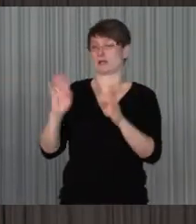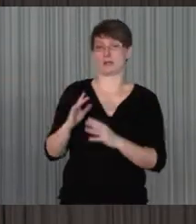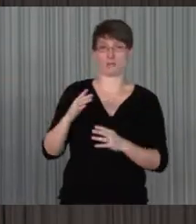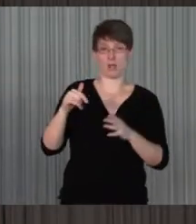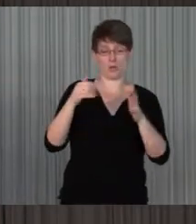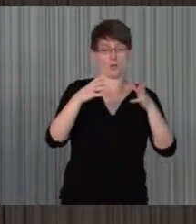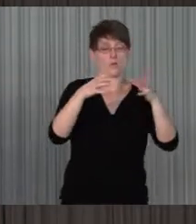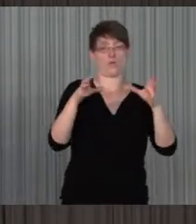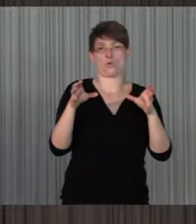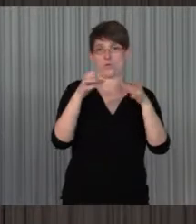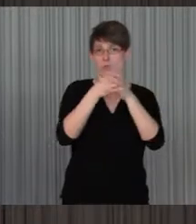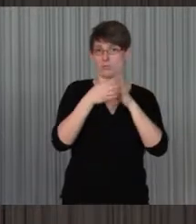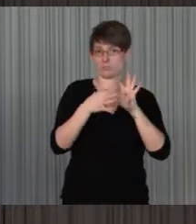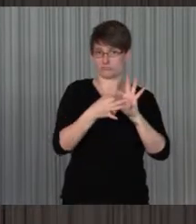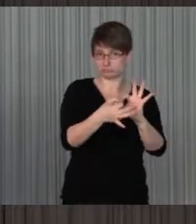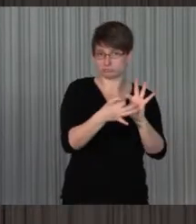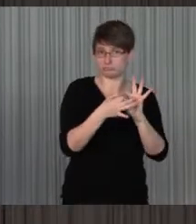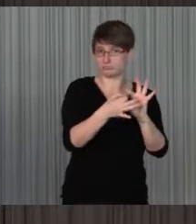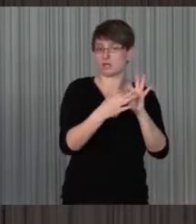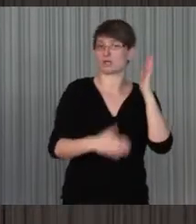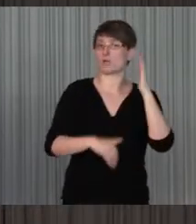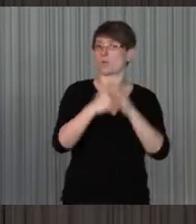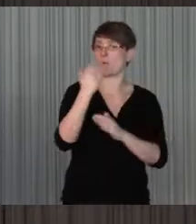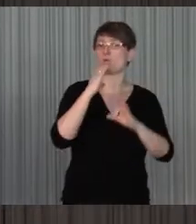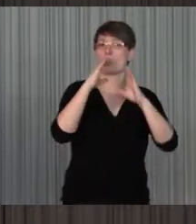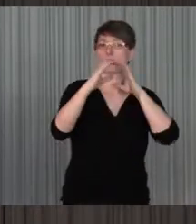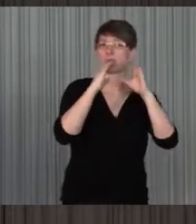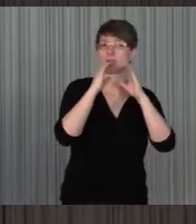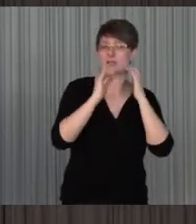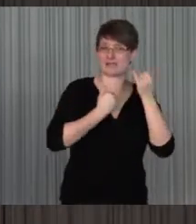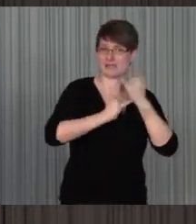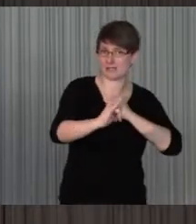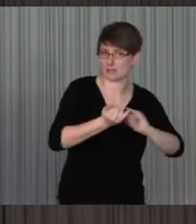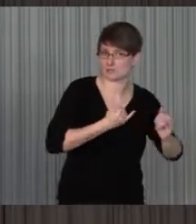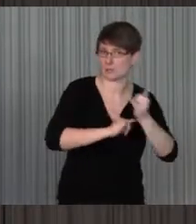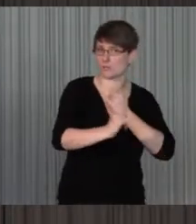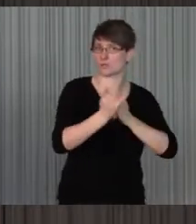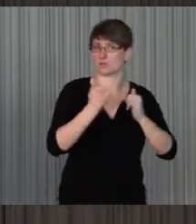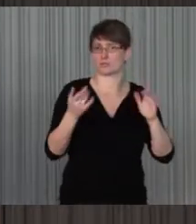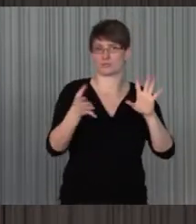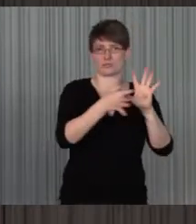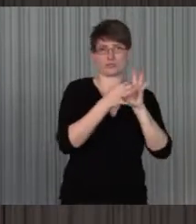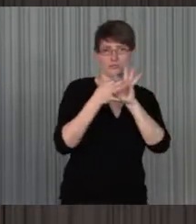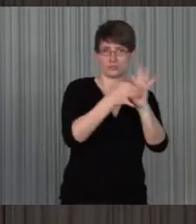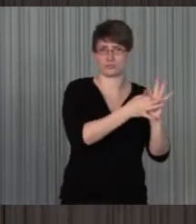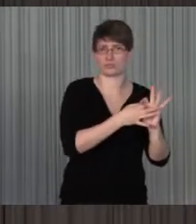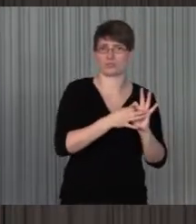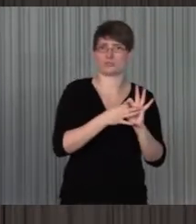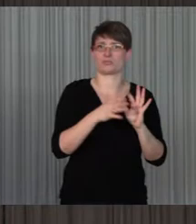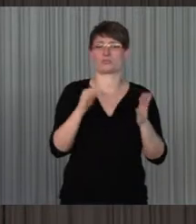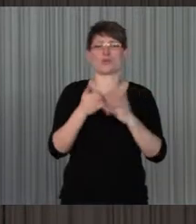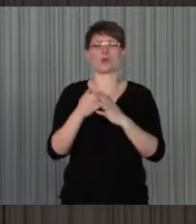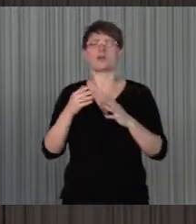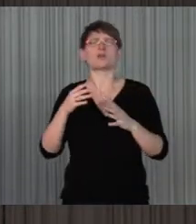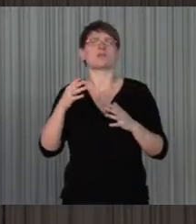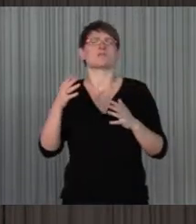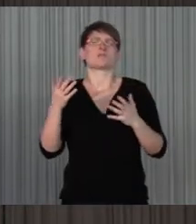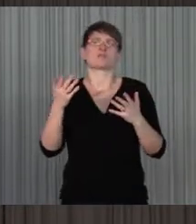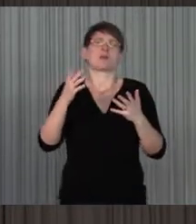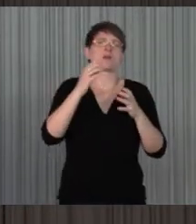heißt es, man kann neue Kommunikations und Entlassungszusammenhänge zum Beispiel in Form eben von kooperativen